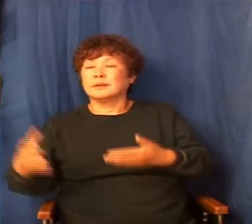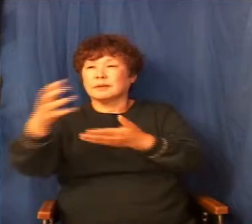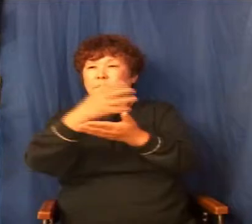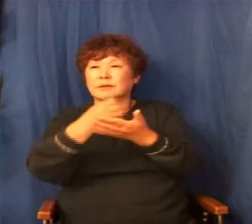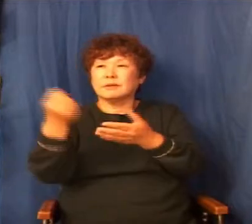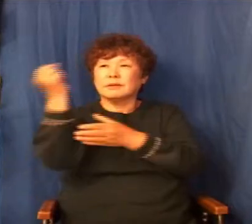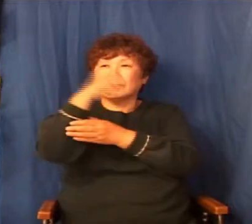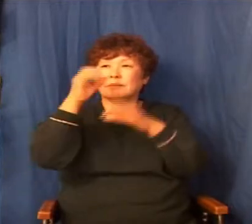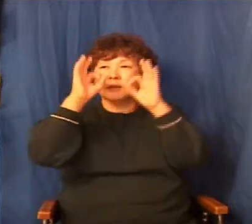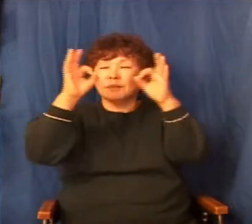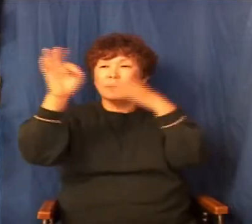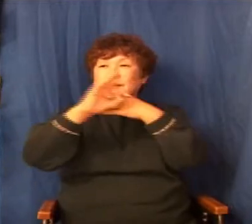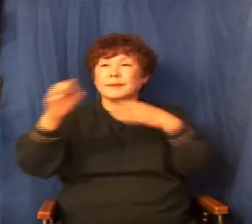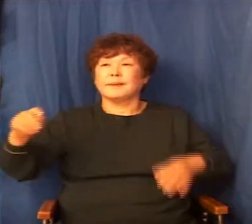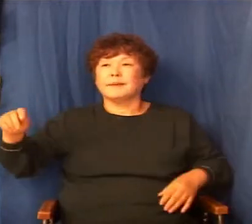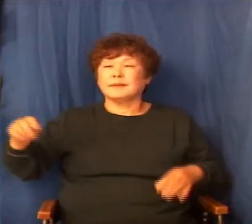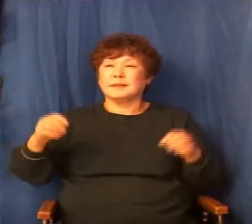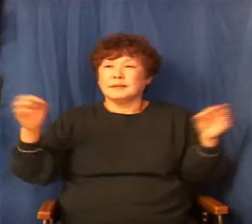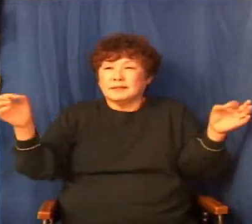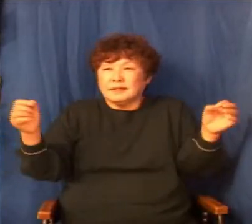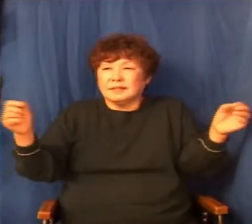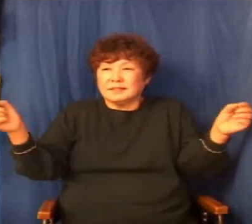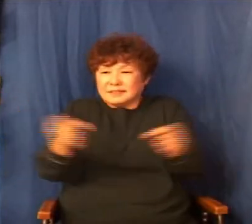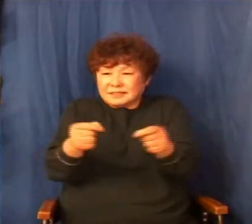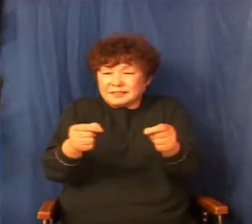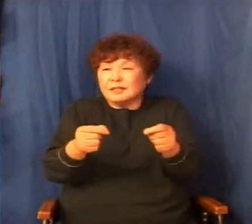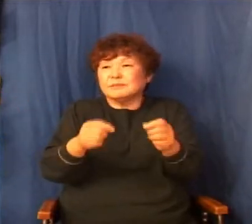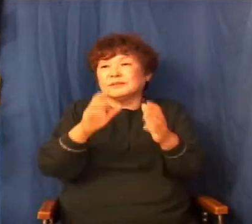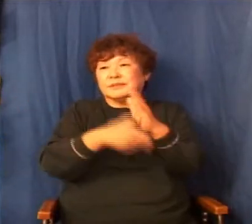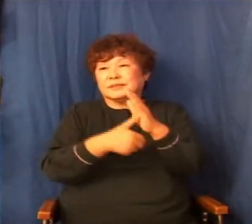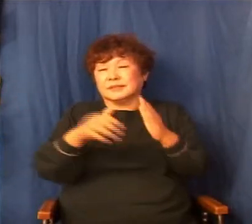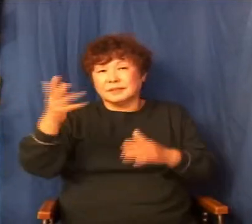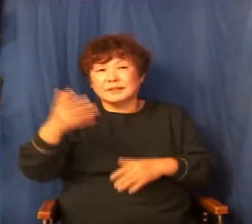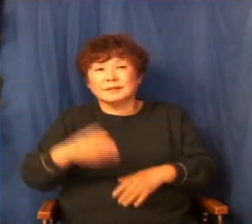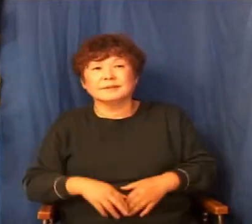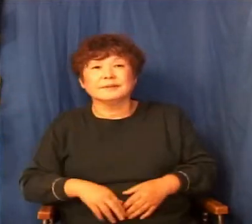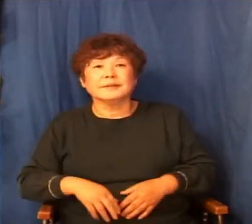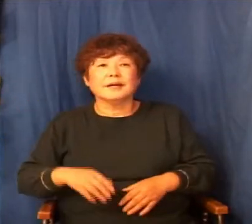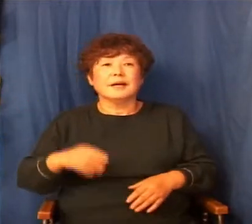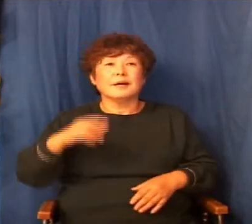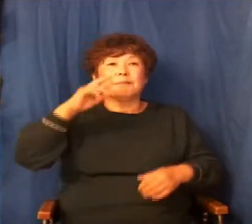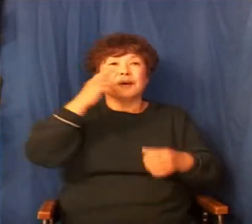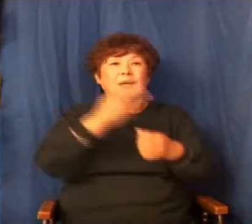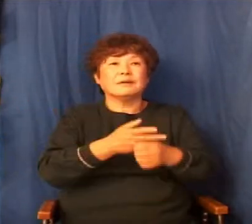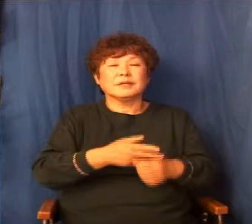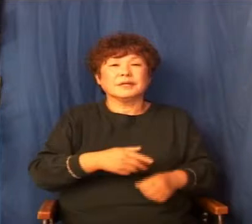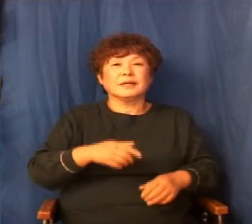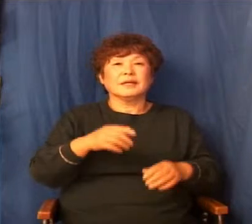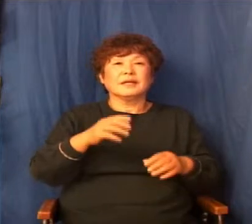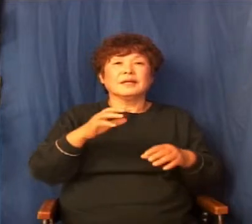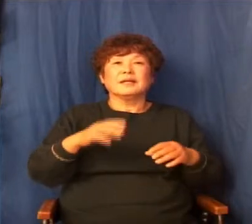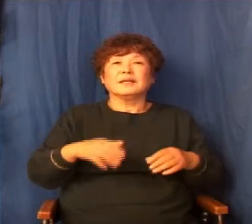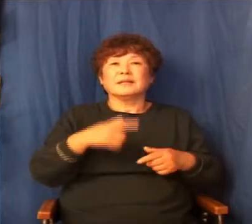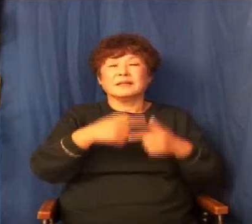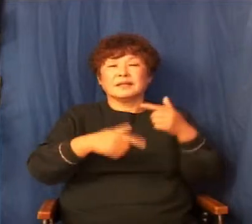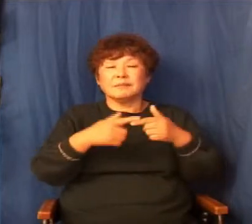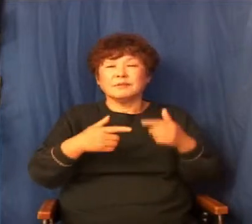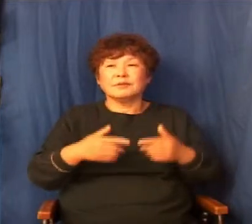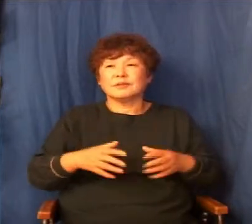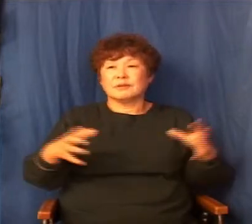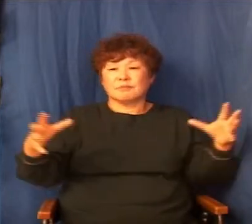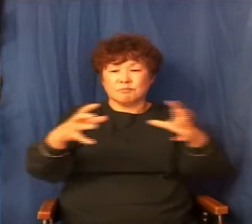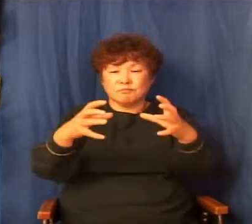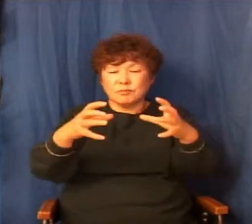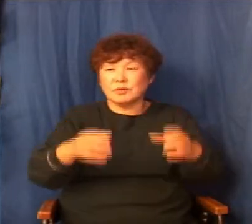한번 같이 읽어볼까요. 사도행전 28장 3절로 11절입니다. 바울이 나무 한묶음을 거두어 불에 넣으니